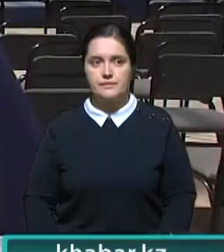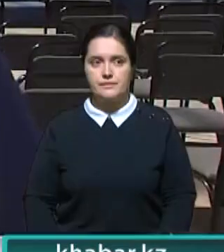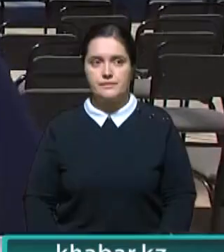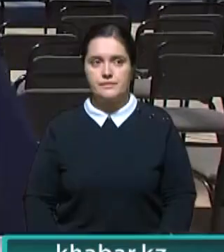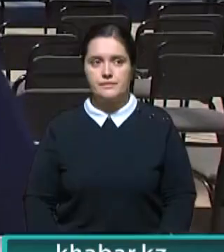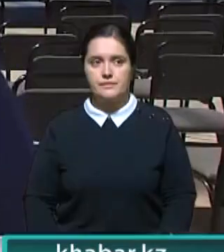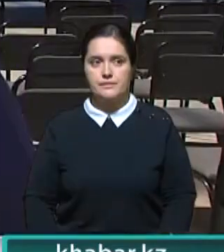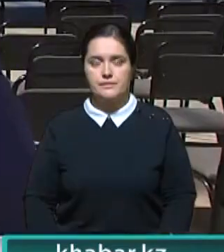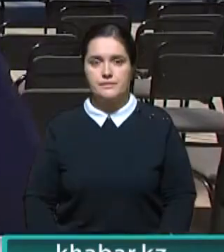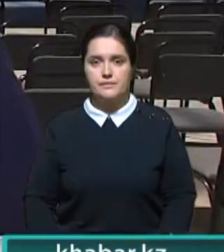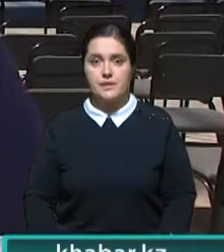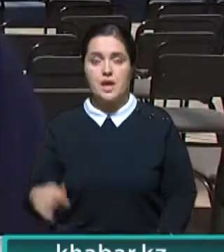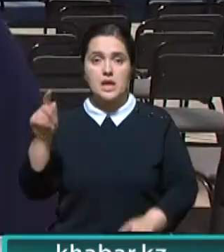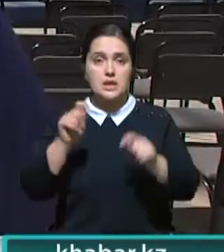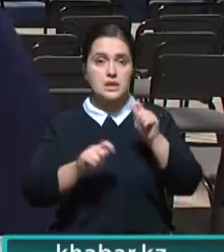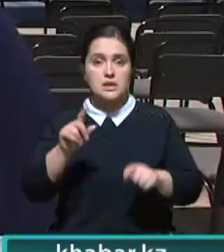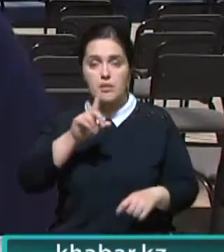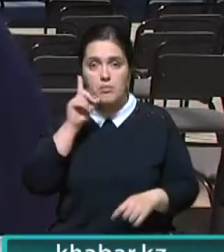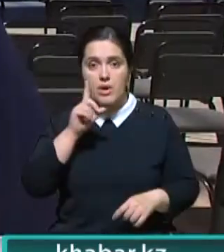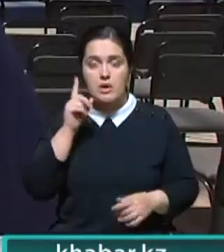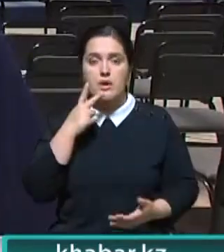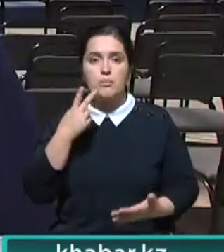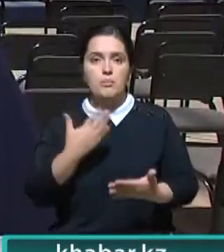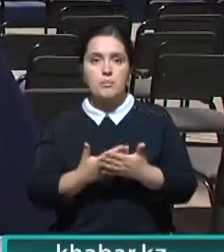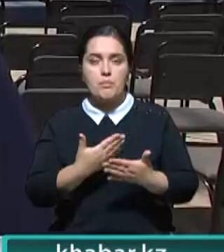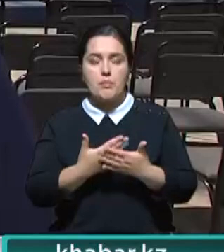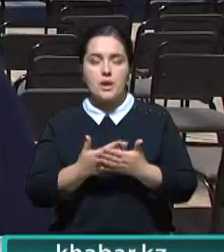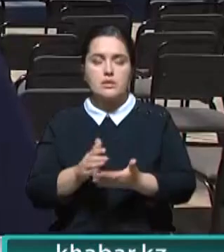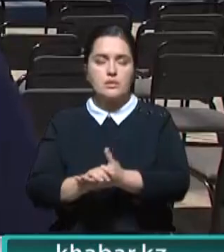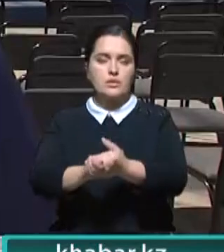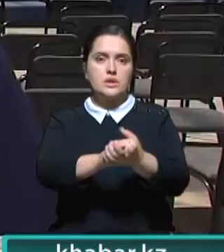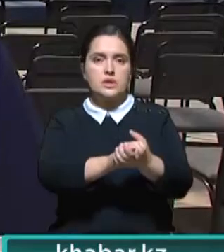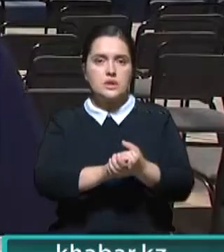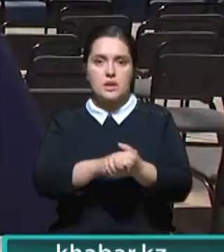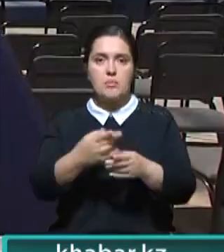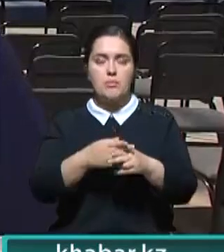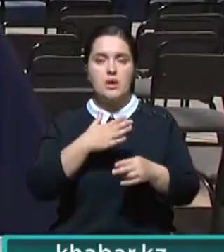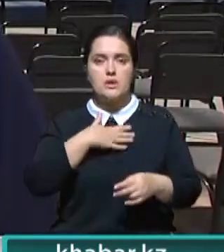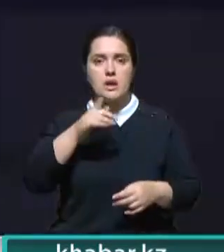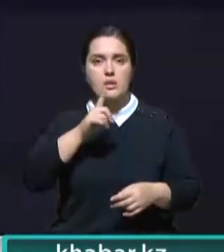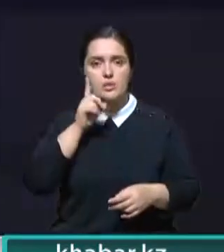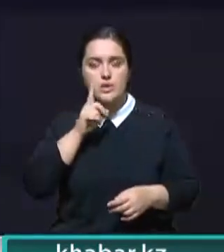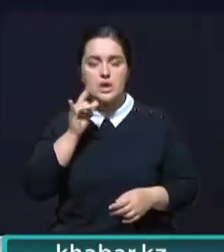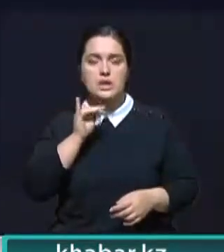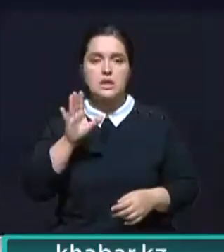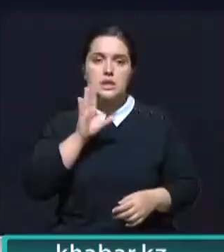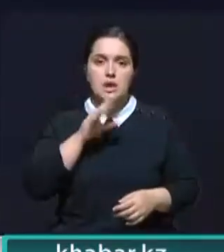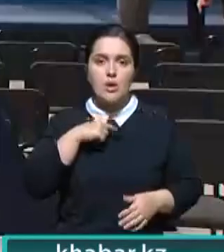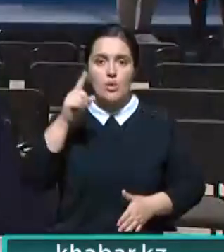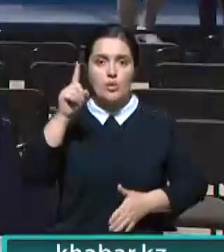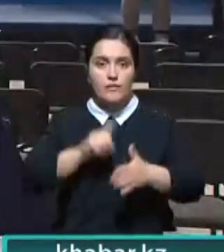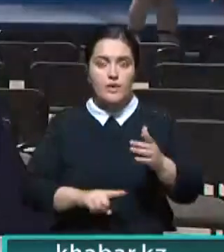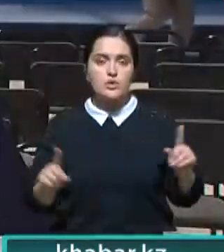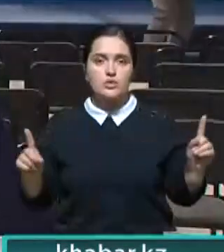Проведенный съезд молодежного крыла продемонстрировал единство и сплоченность наших юношей и девушек. Я уверен, что